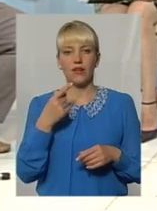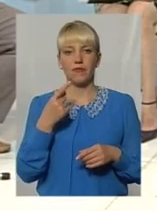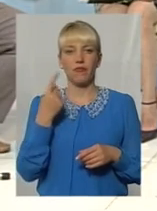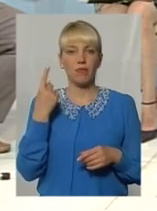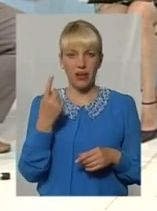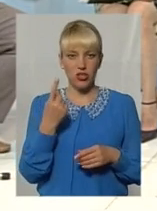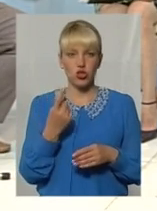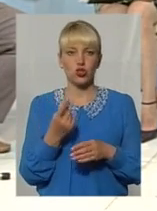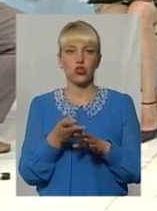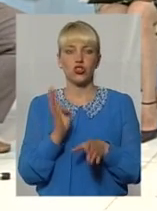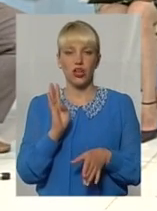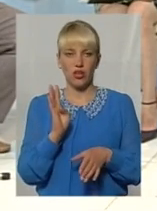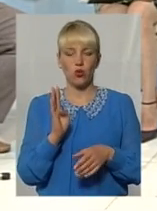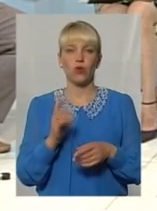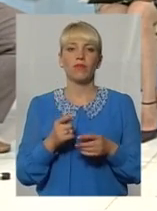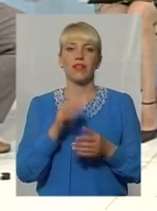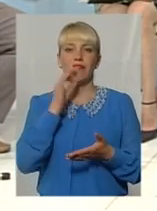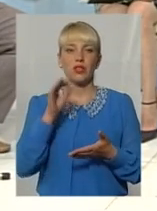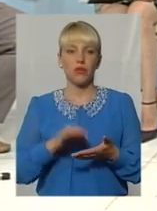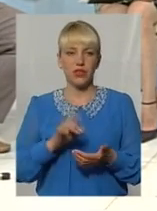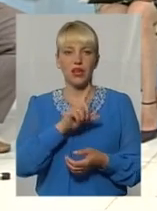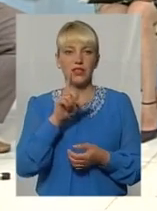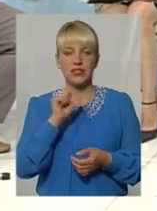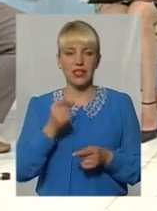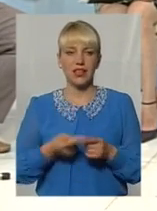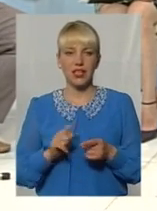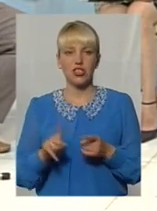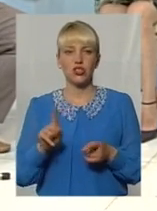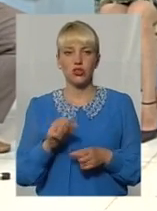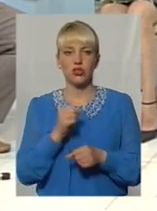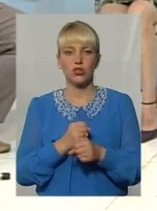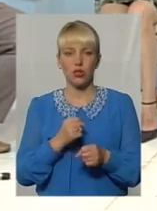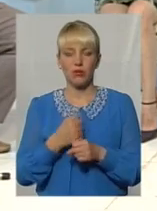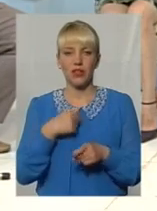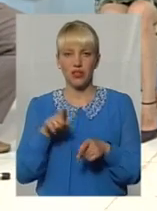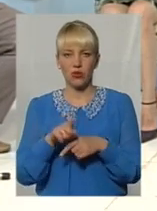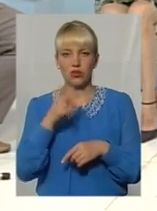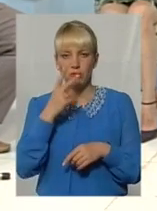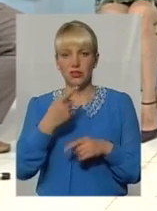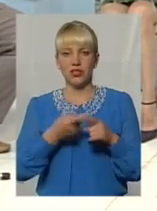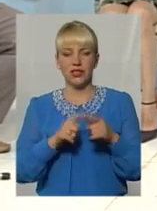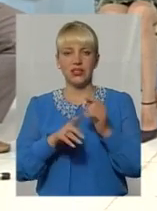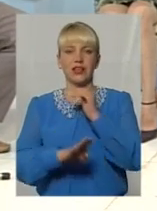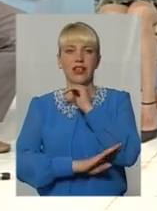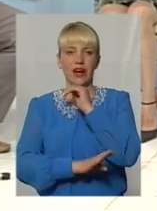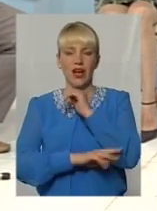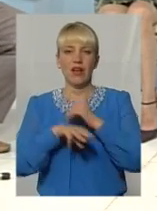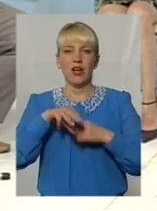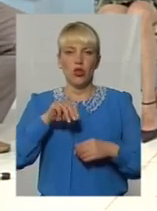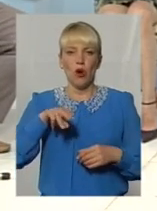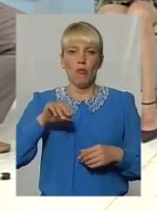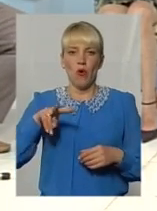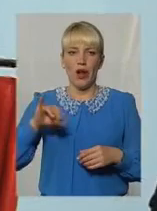чергу, відповідальність за те, що зроблено. Ну, я теж бачила ці дерева, ці тополі, які